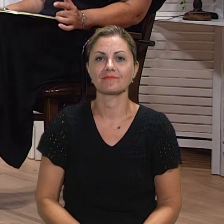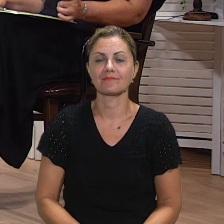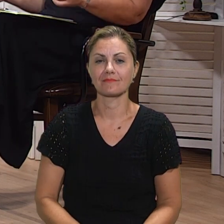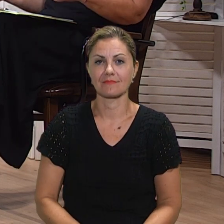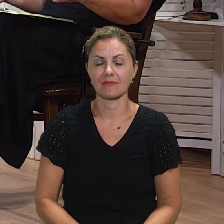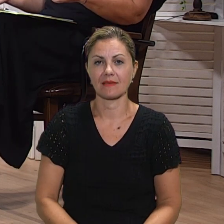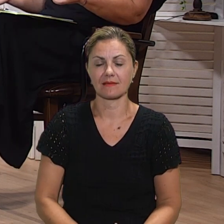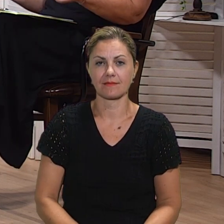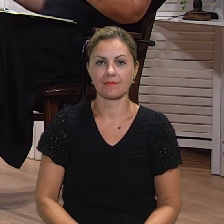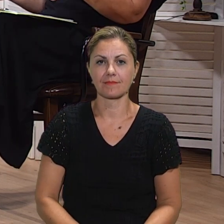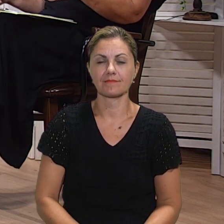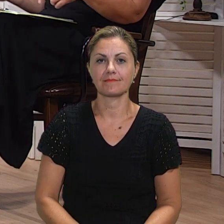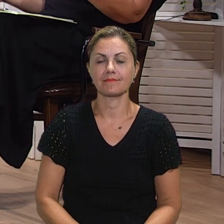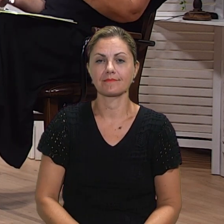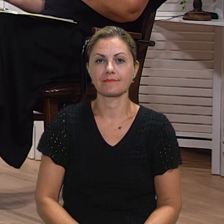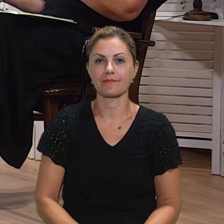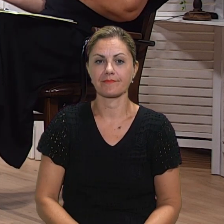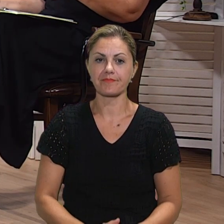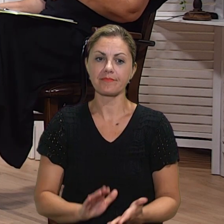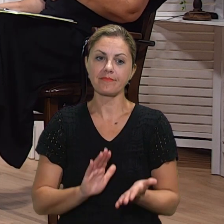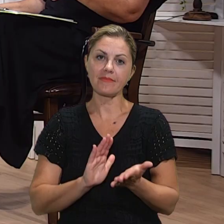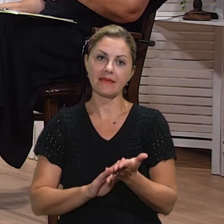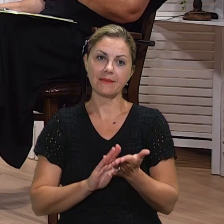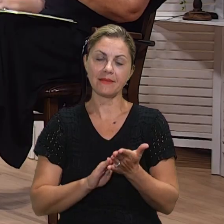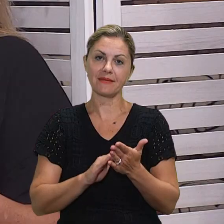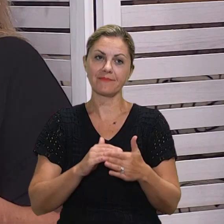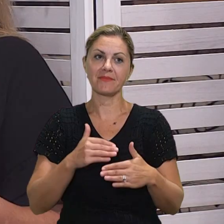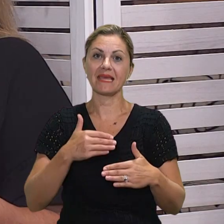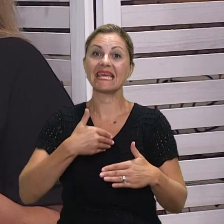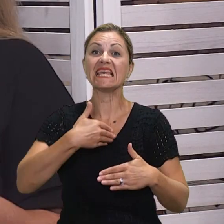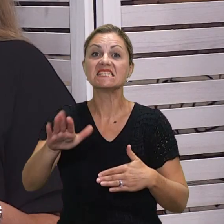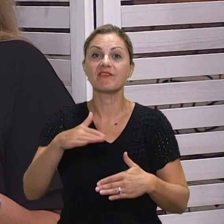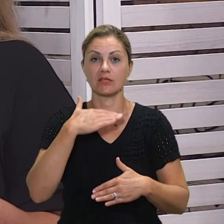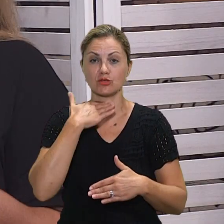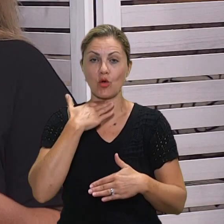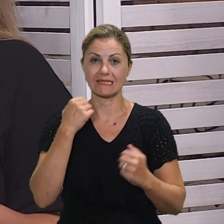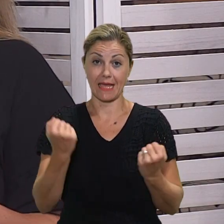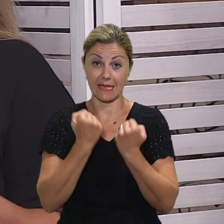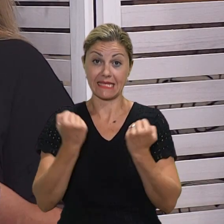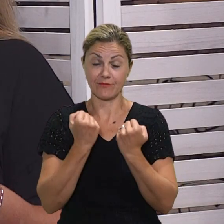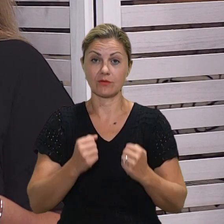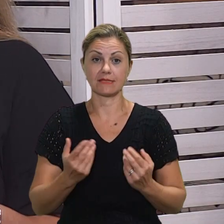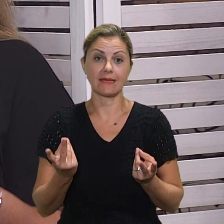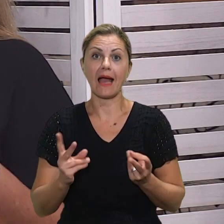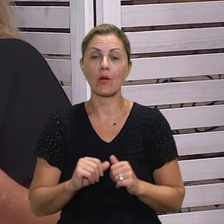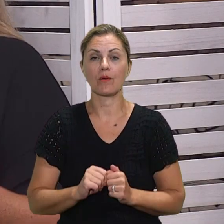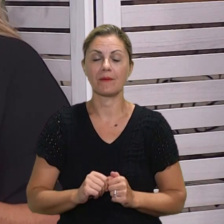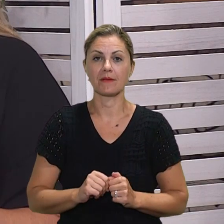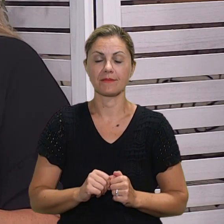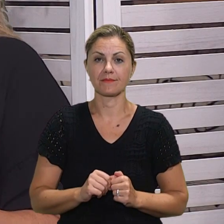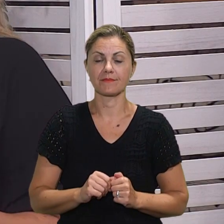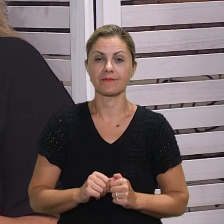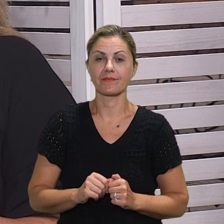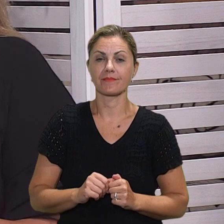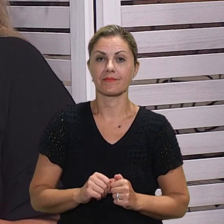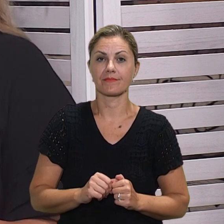djecu na neki način angažirati za te vanškolske aktivnosti? Ipak ona treba sjesti pa dodatno napisati taj svoj rad priči